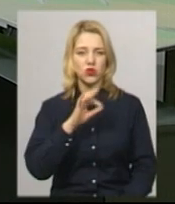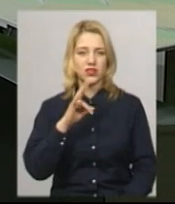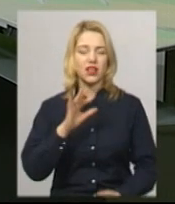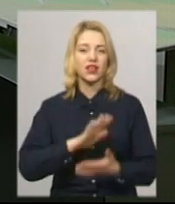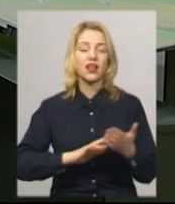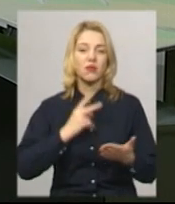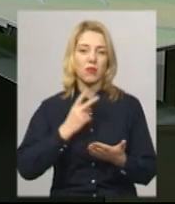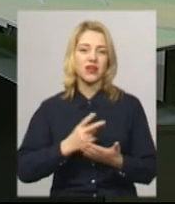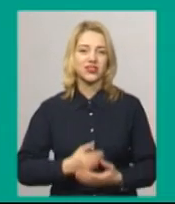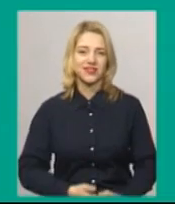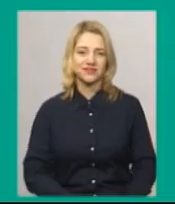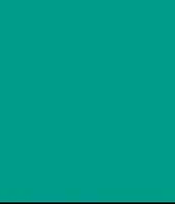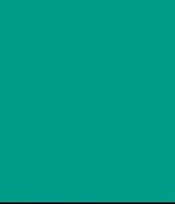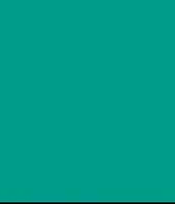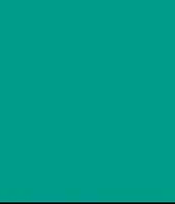Далі ви побачите.